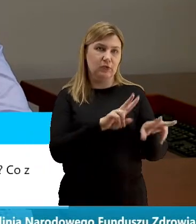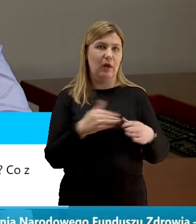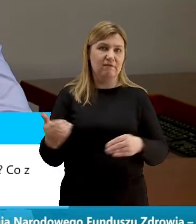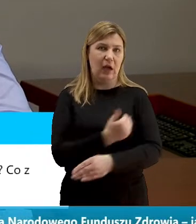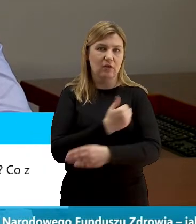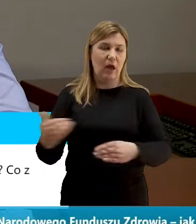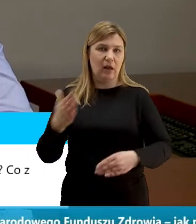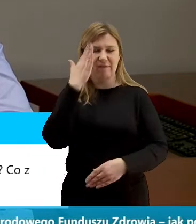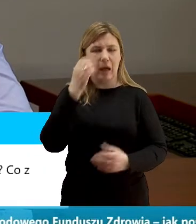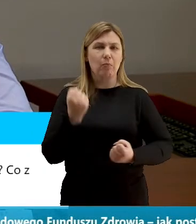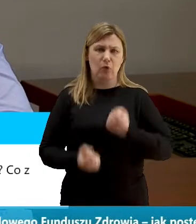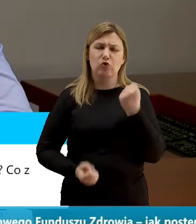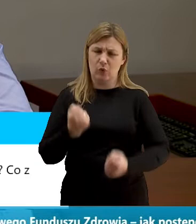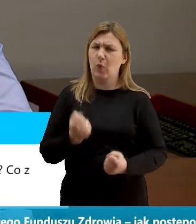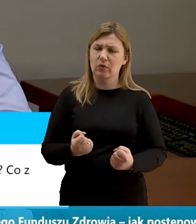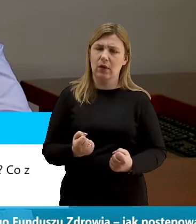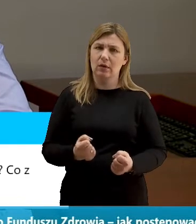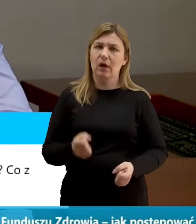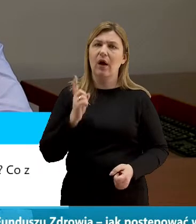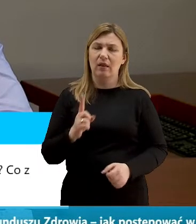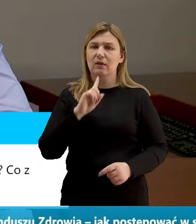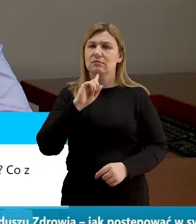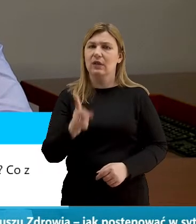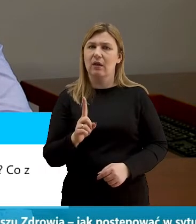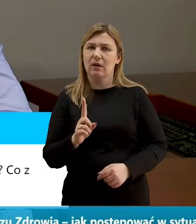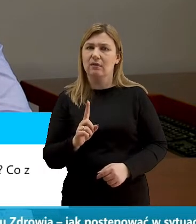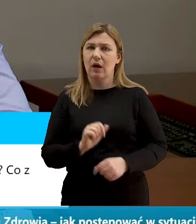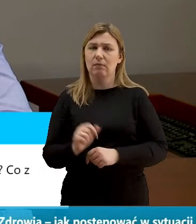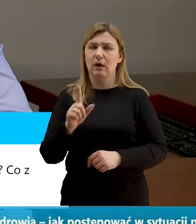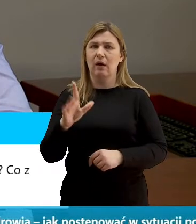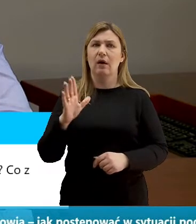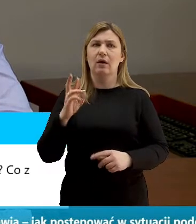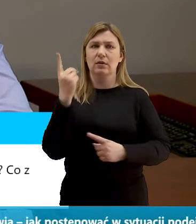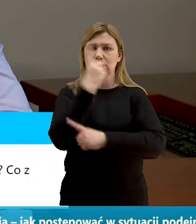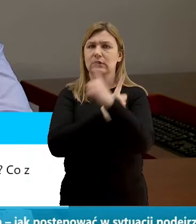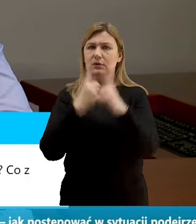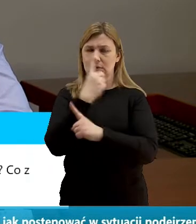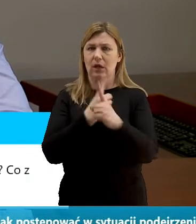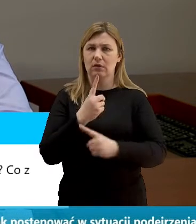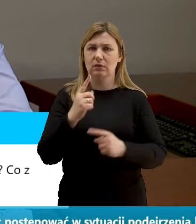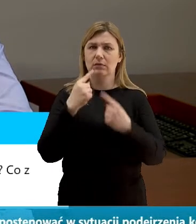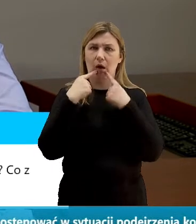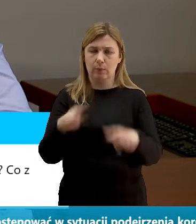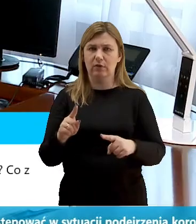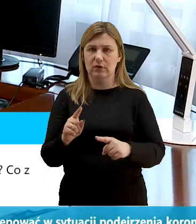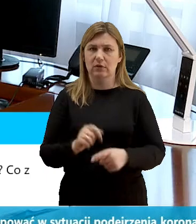trudne, ale zalecam przede wszystkim niezwykle racjonalne i odpowiedzialne postępowanie.